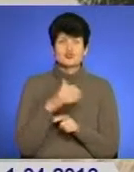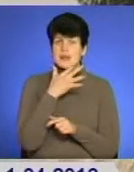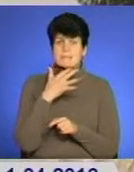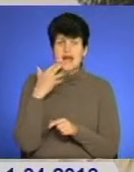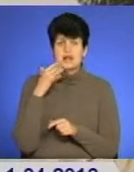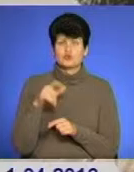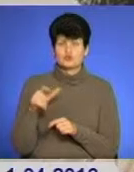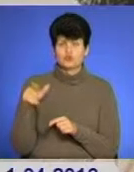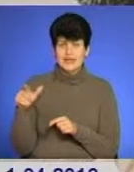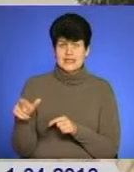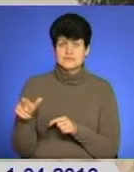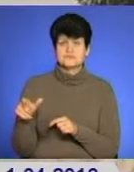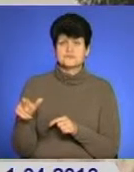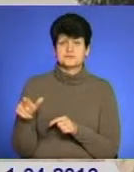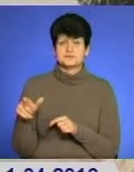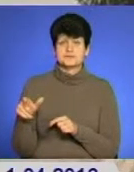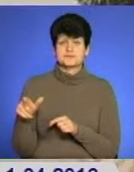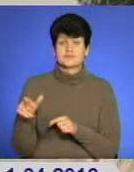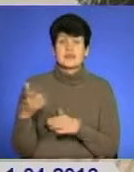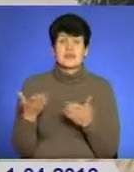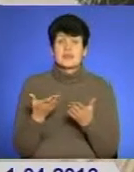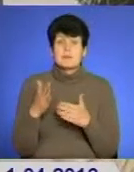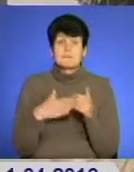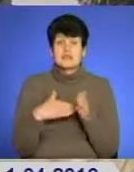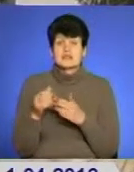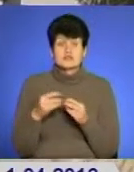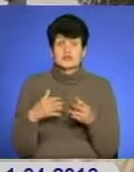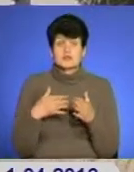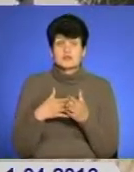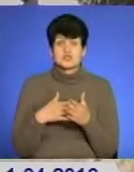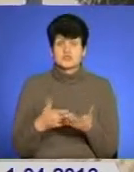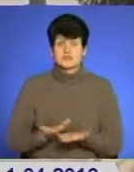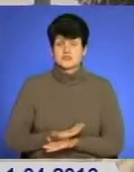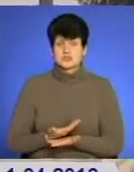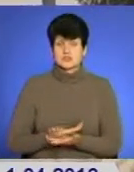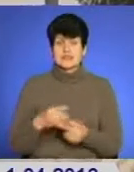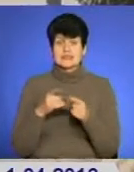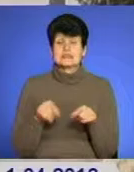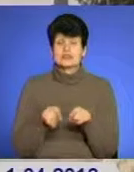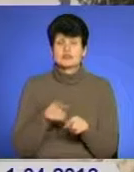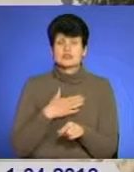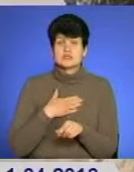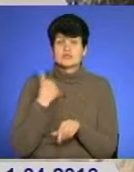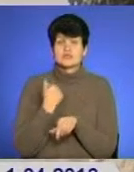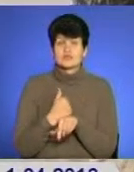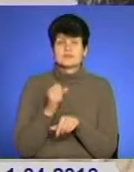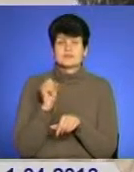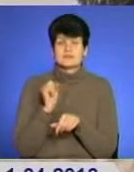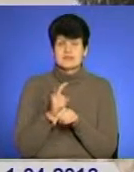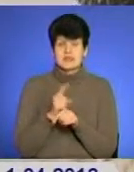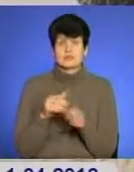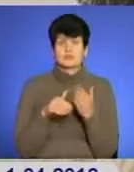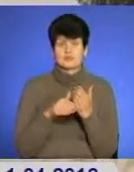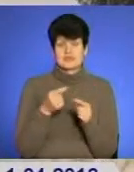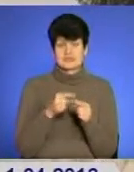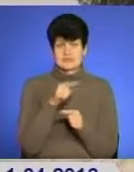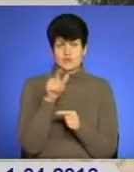людей, які практично на межі виживання. І також нашим основним заданням – допомогти цим людям.